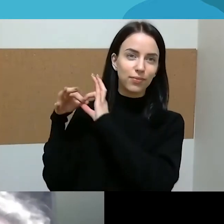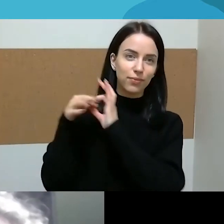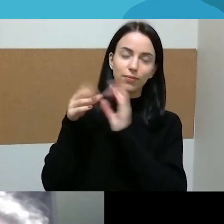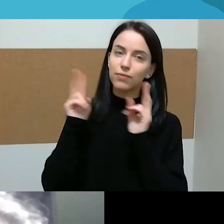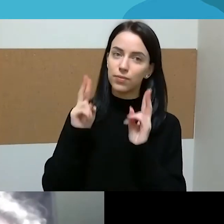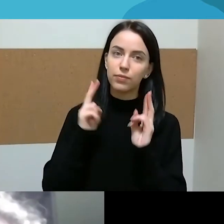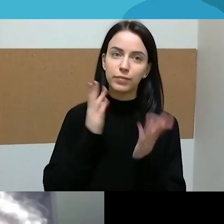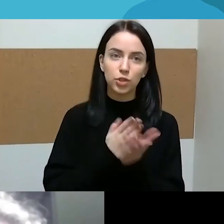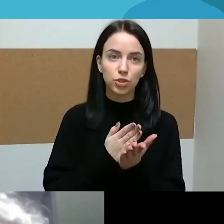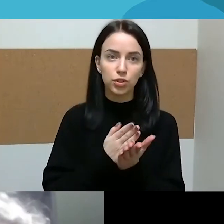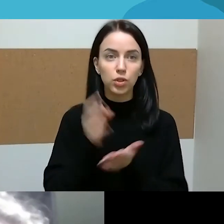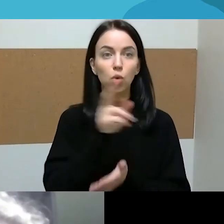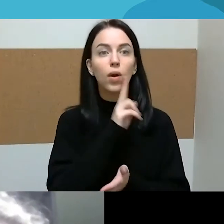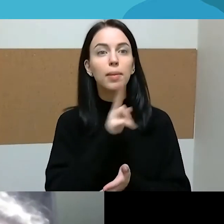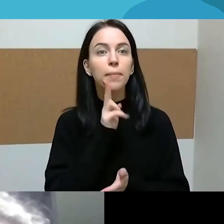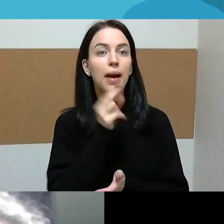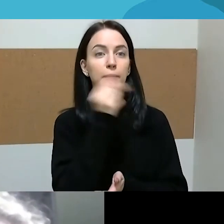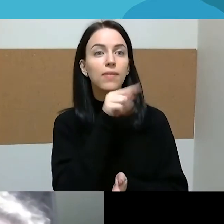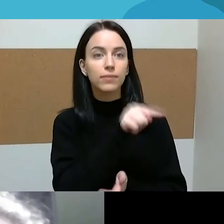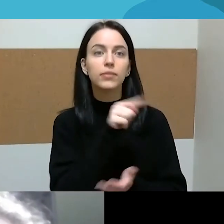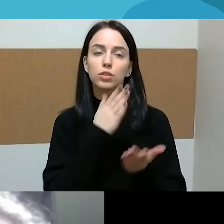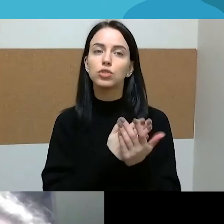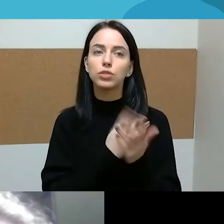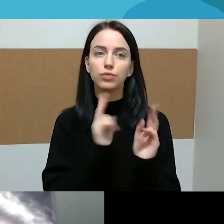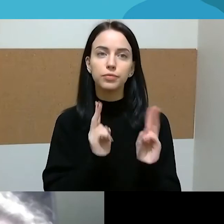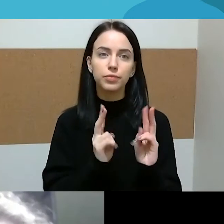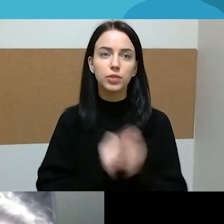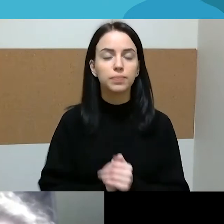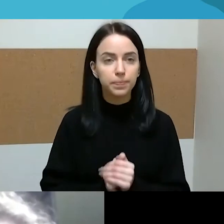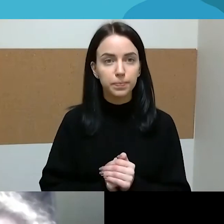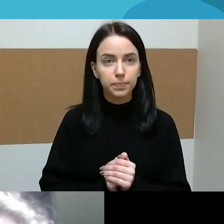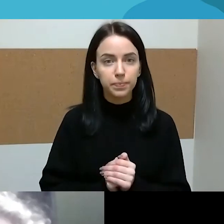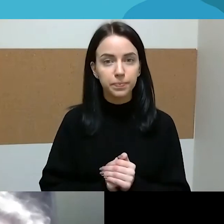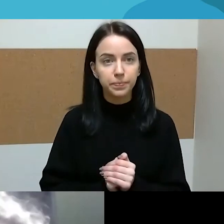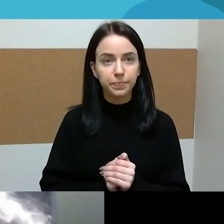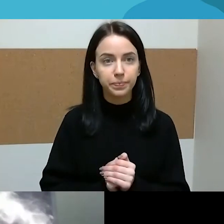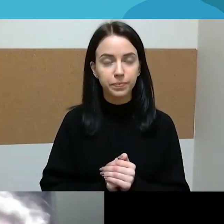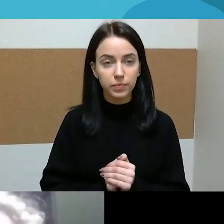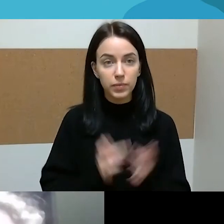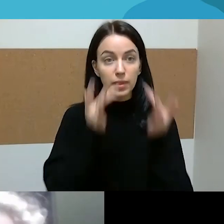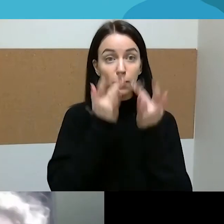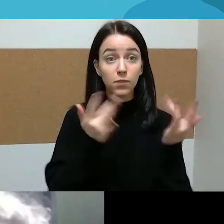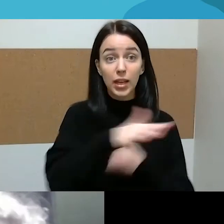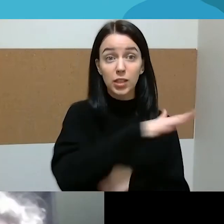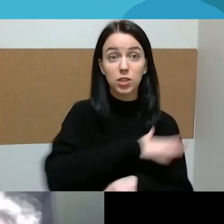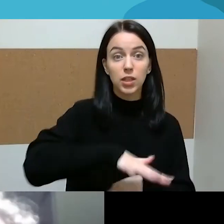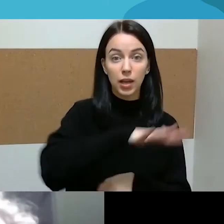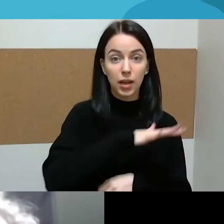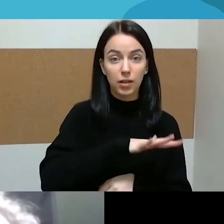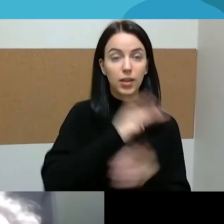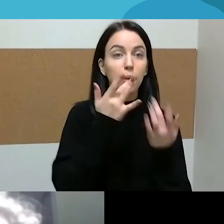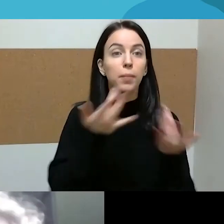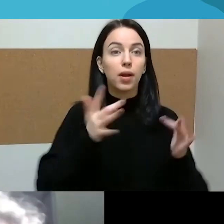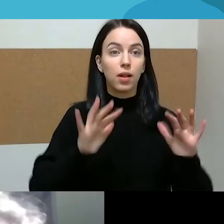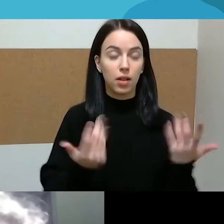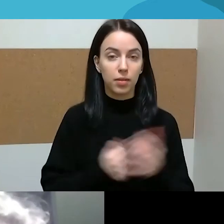mamos kaltinimo mes vis dar turime. Ir tas toks viešoj erdveitas, vis reprodukuojamas, arba vis